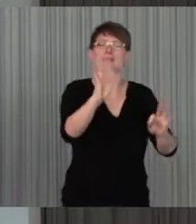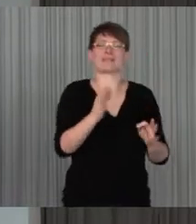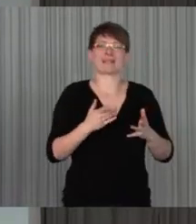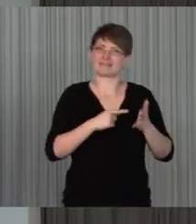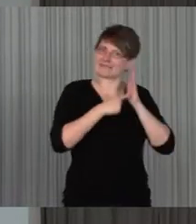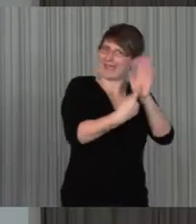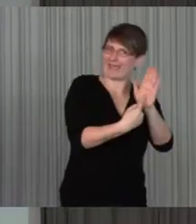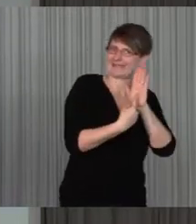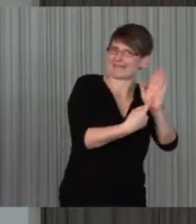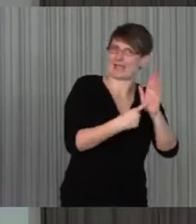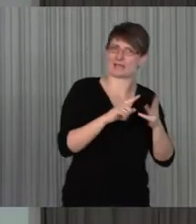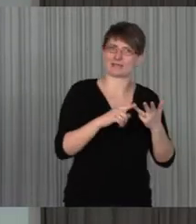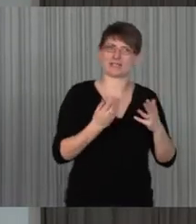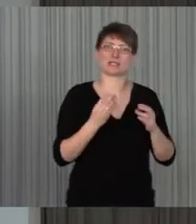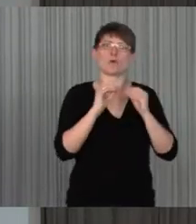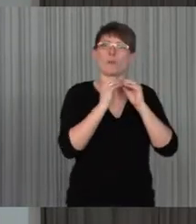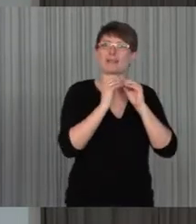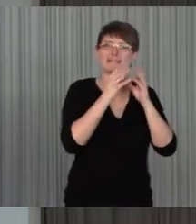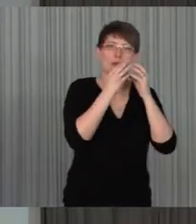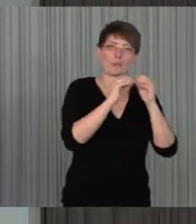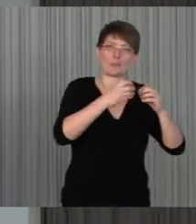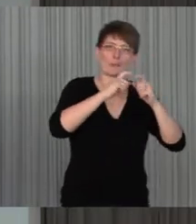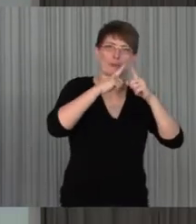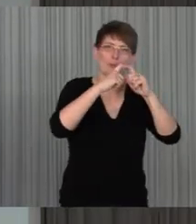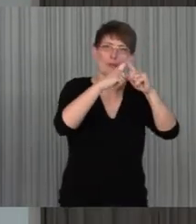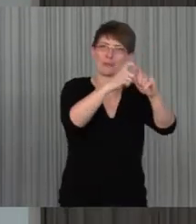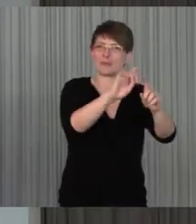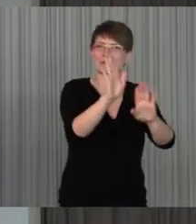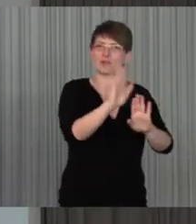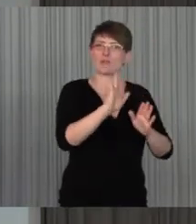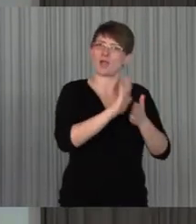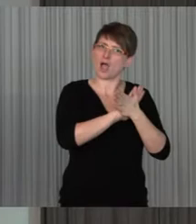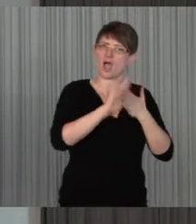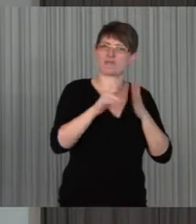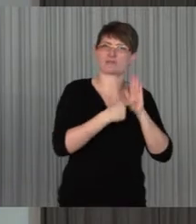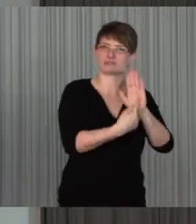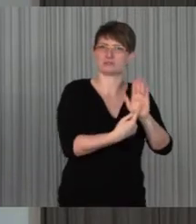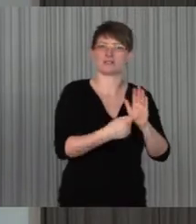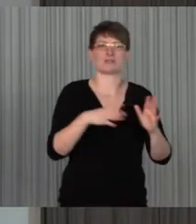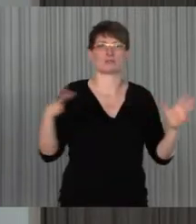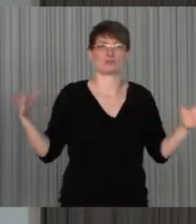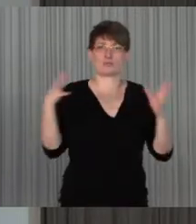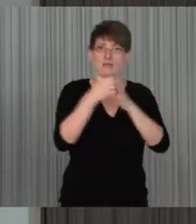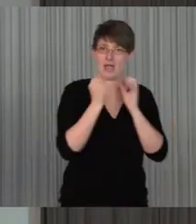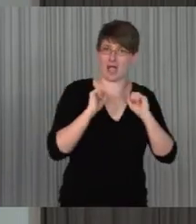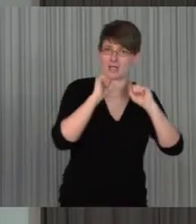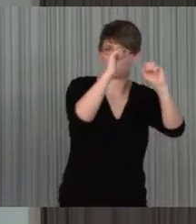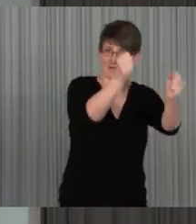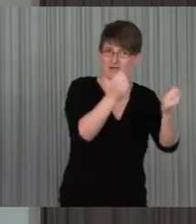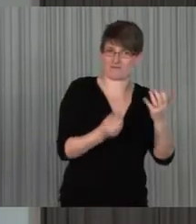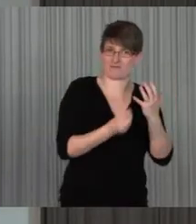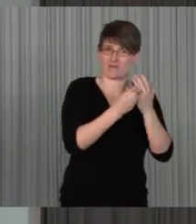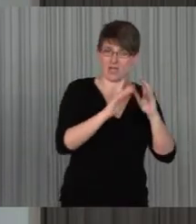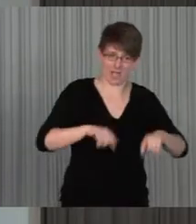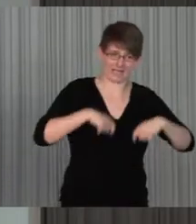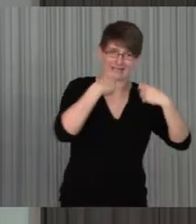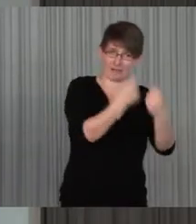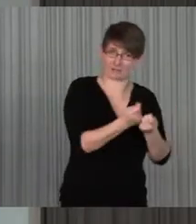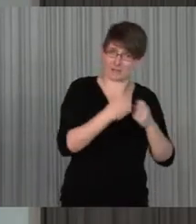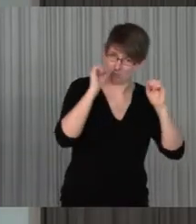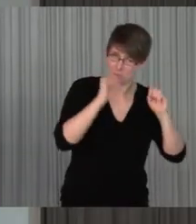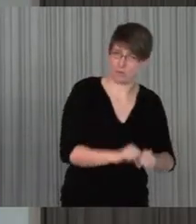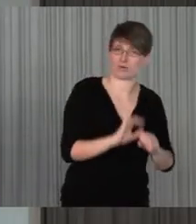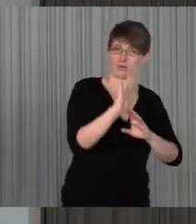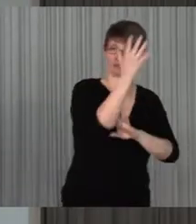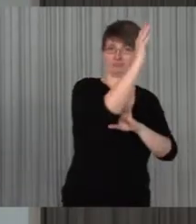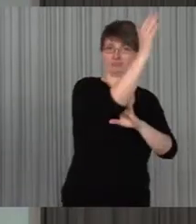machen, ist der andere Punkt. Alle müssen sich aktiv arbeiten, sie müssen aktiv arbeiten können und sich Ergebnisse erzielen können,